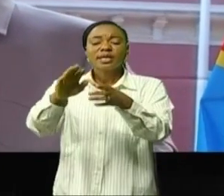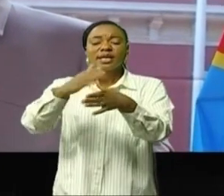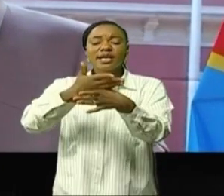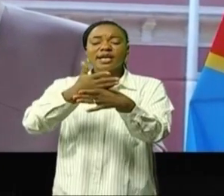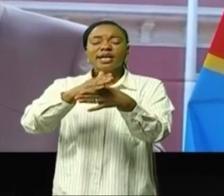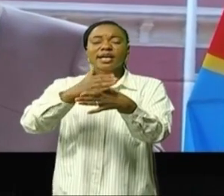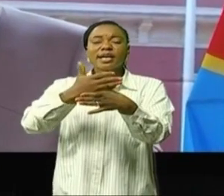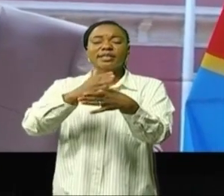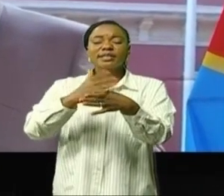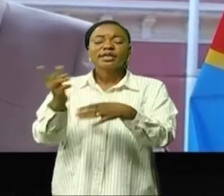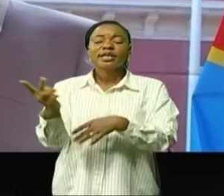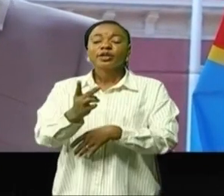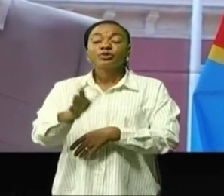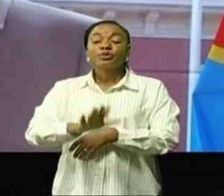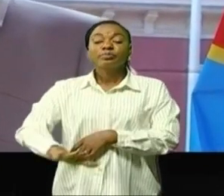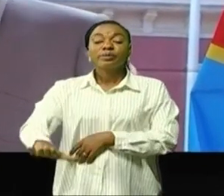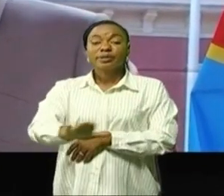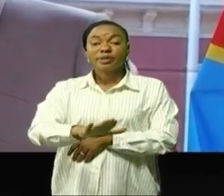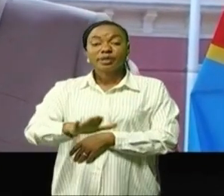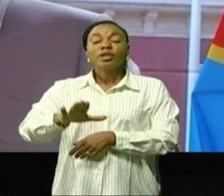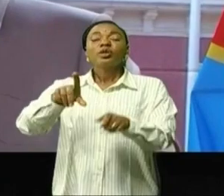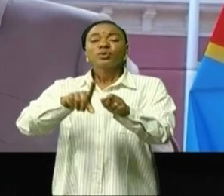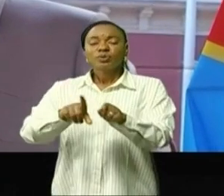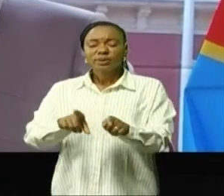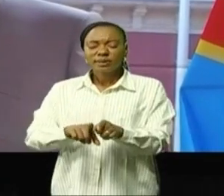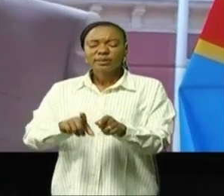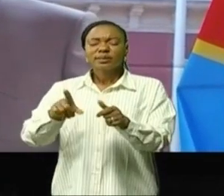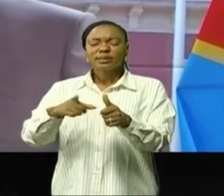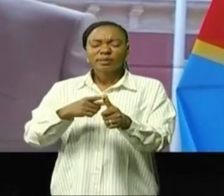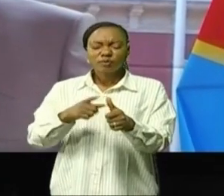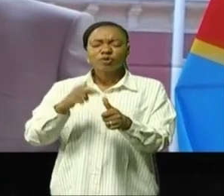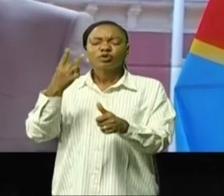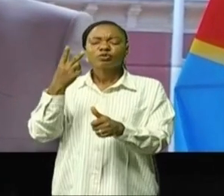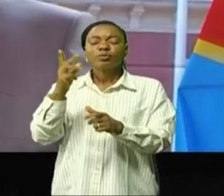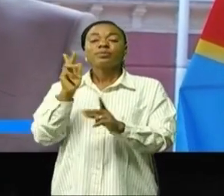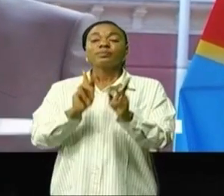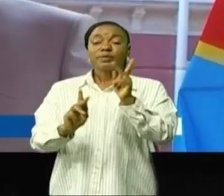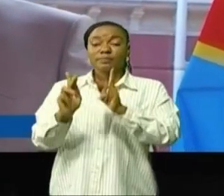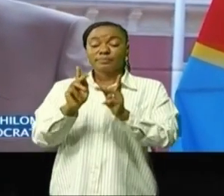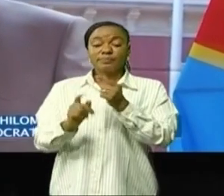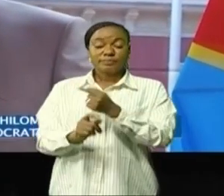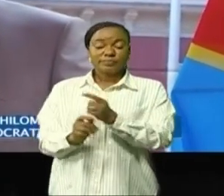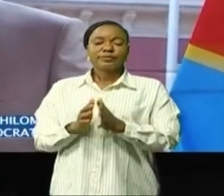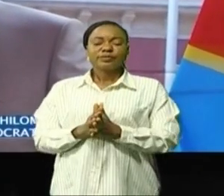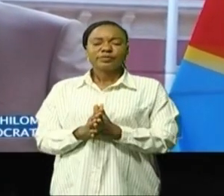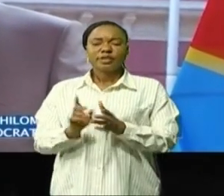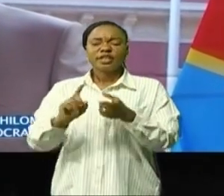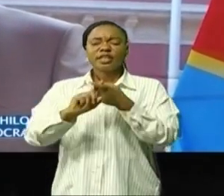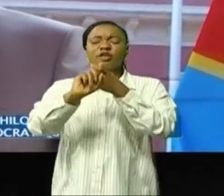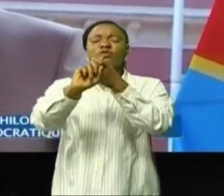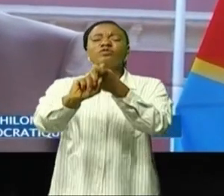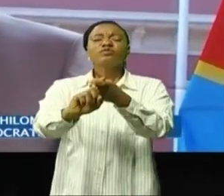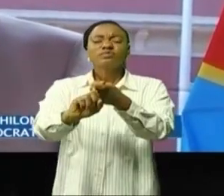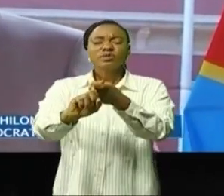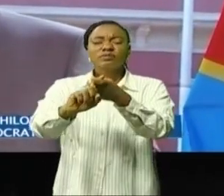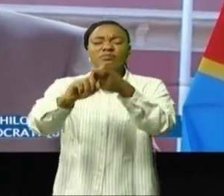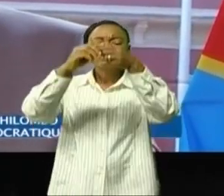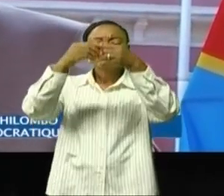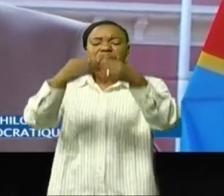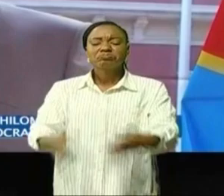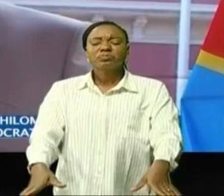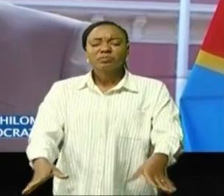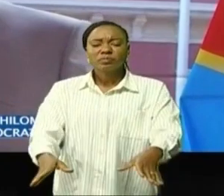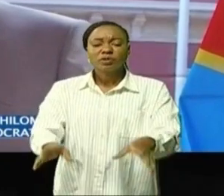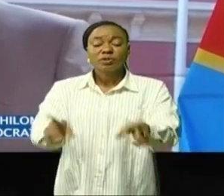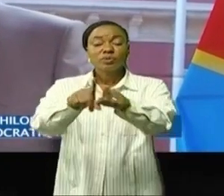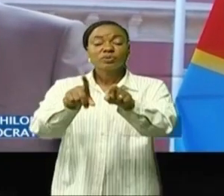nos deux pays et surtout nos deux peuples. Une confiance qui a malheureusement été rompue